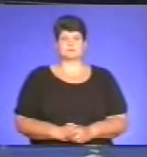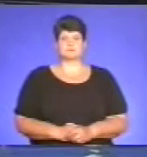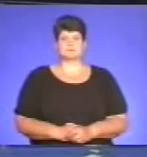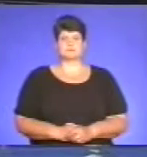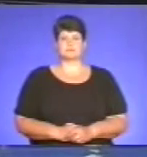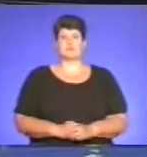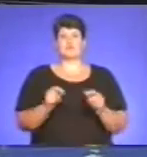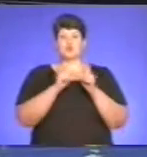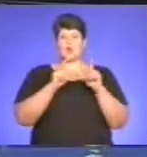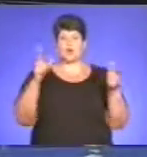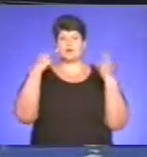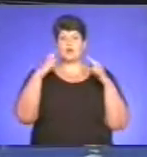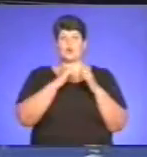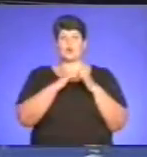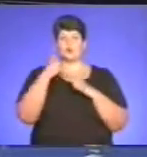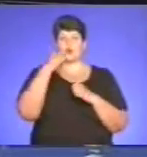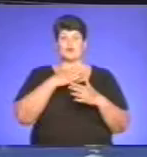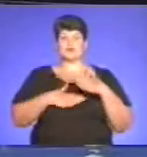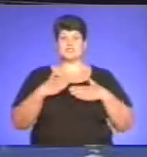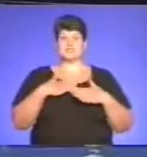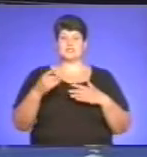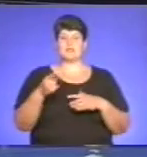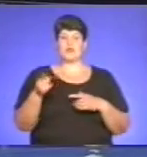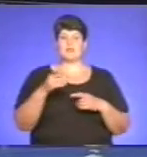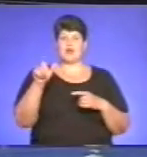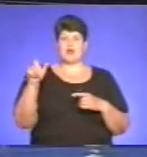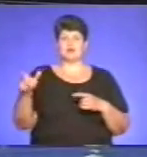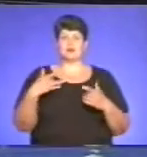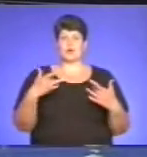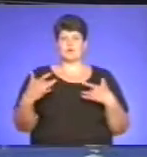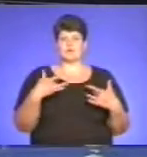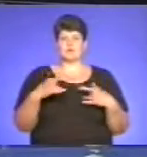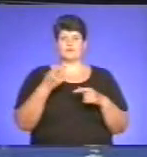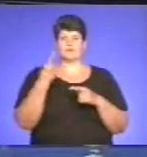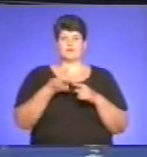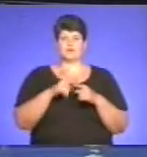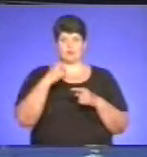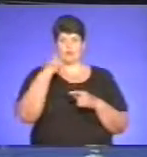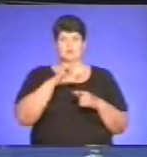Школа мистецтв щороку тішить тернополян концертами. Цьогоріч захід присвятили матерям.